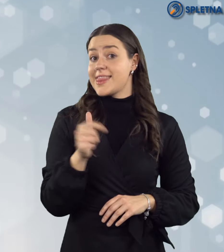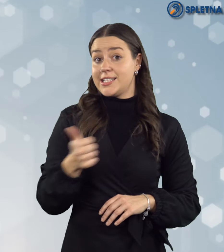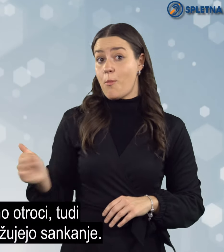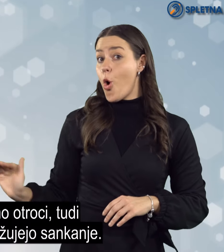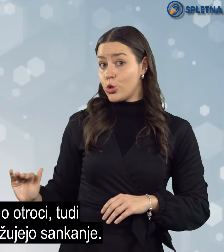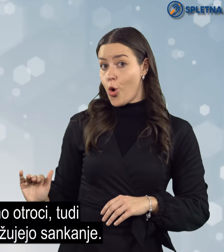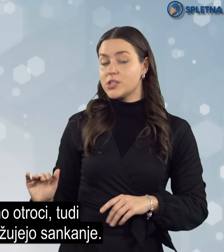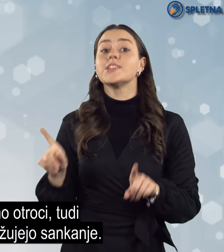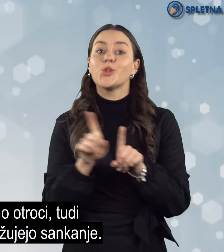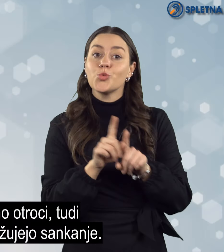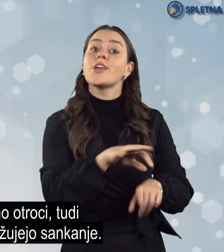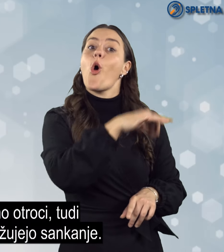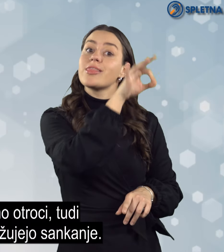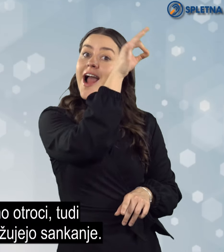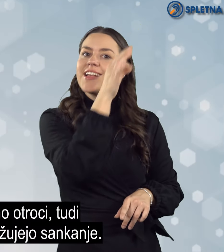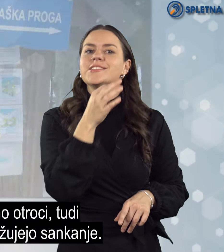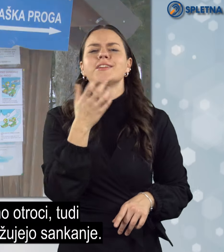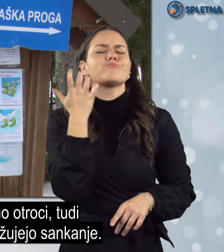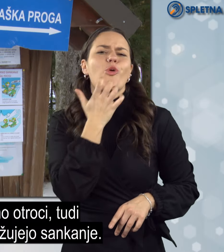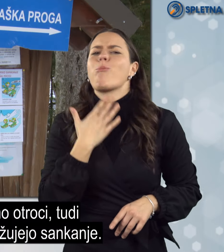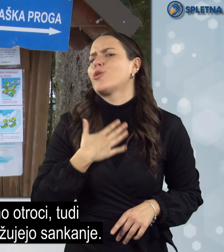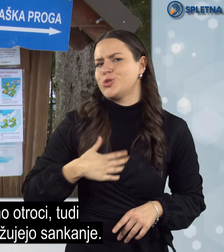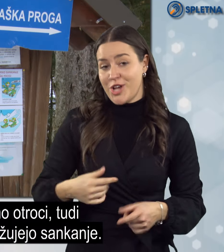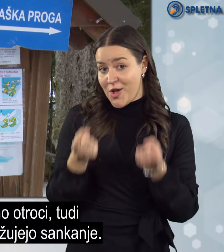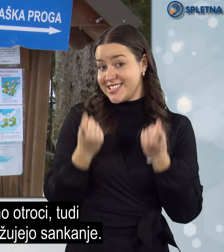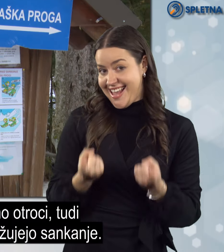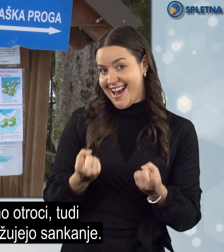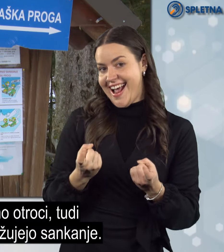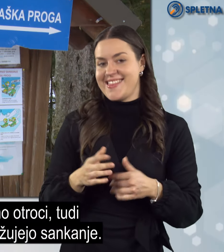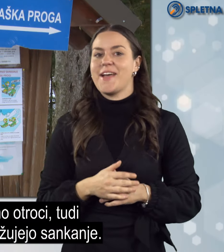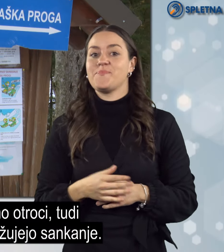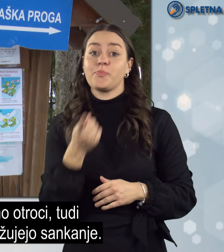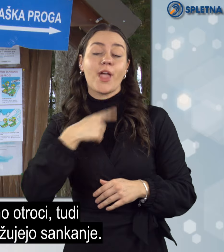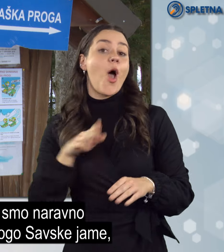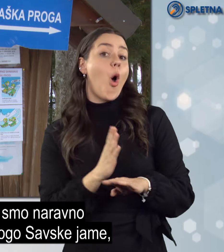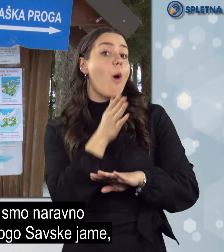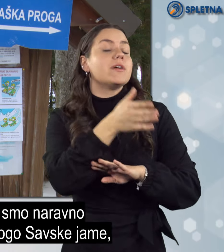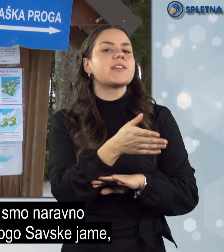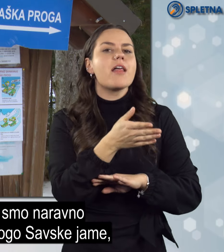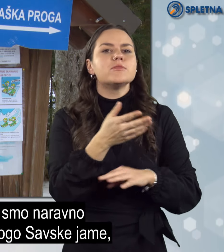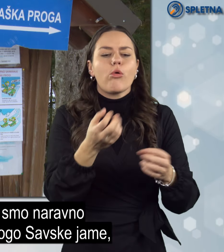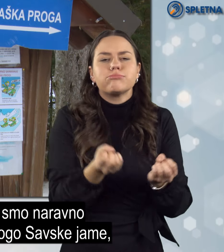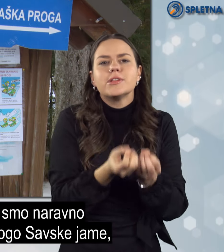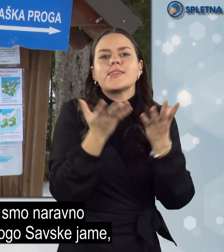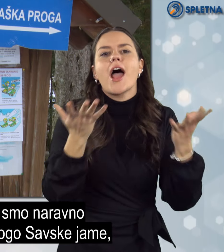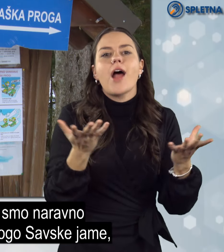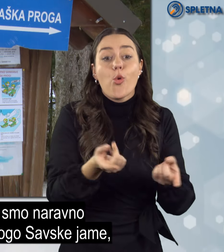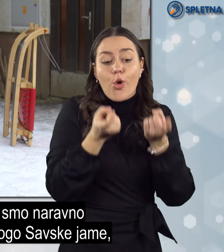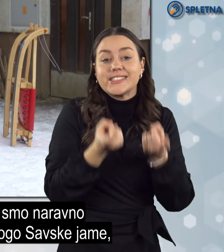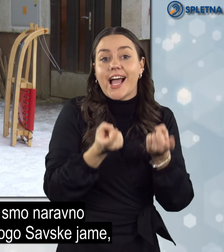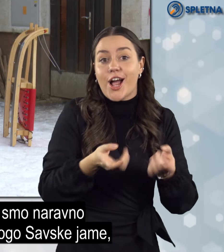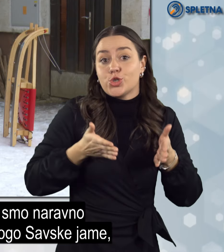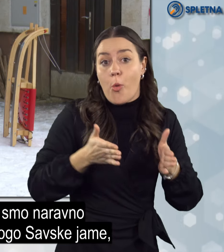Ne samo otroci, tudi odrasli obožujejo Sankanje. Obiskali smo naravno Sankaško